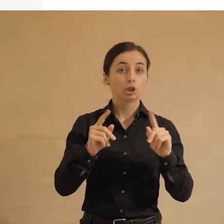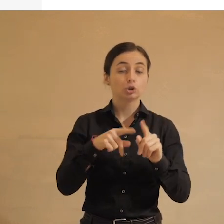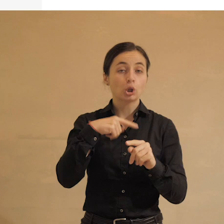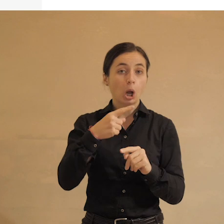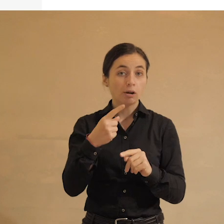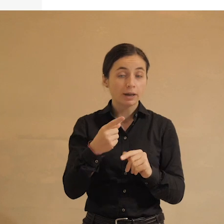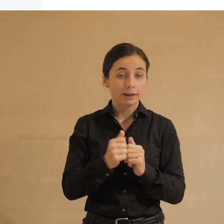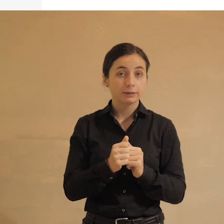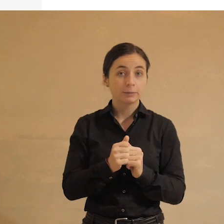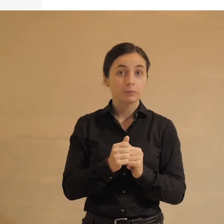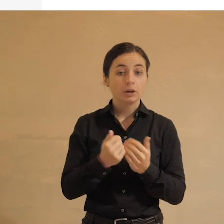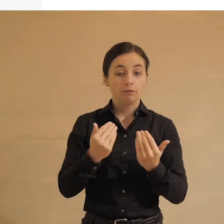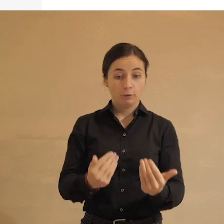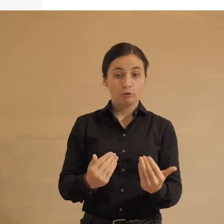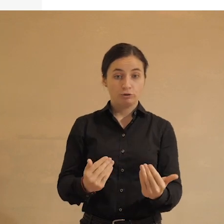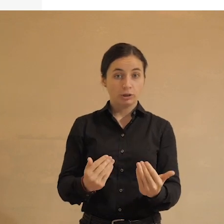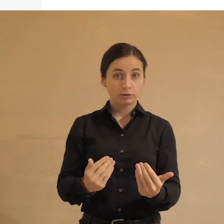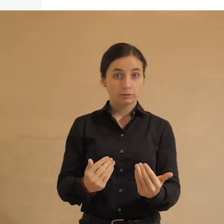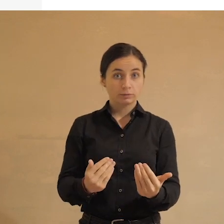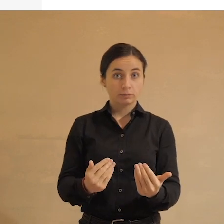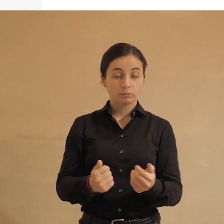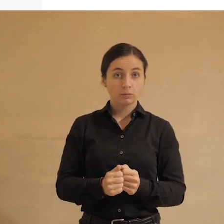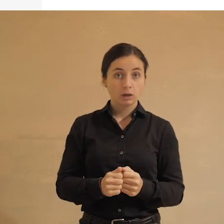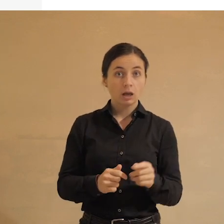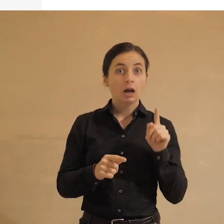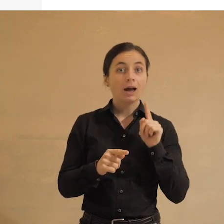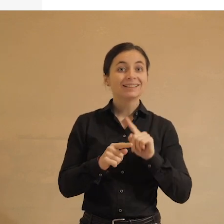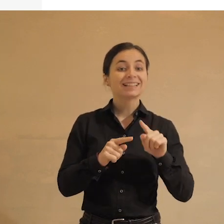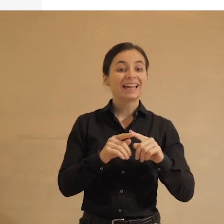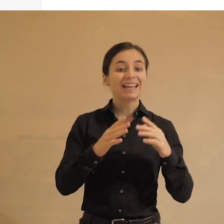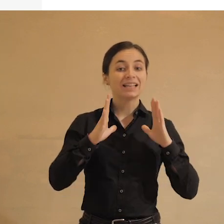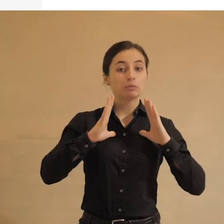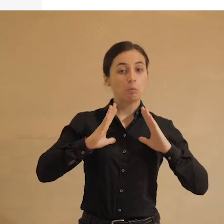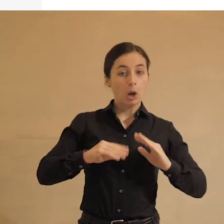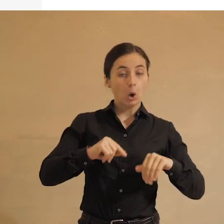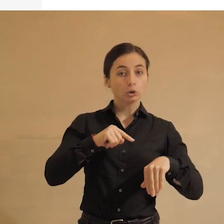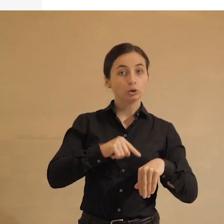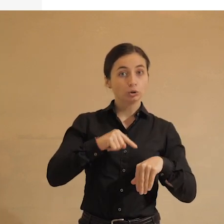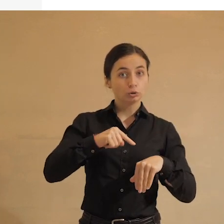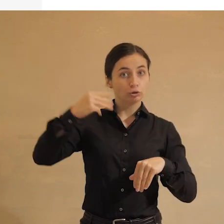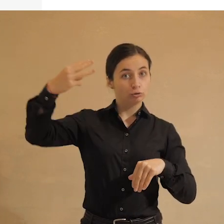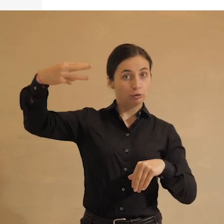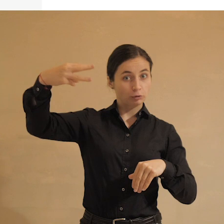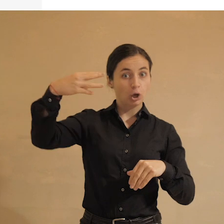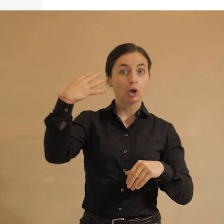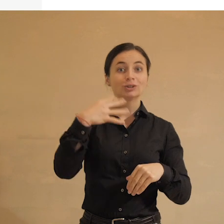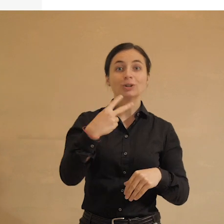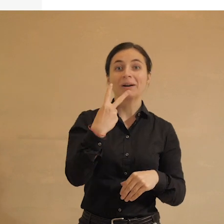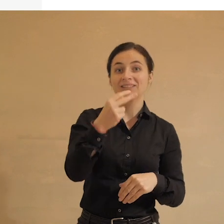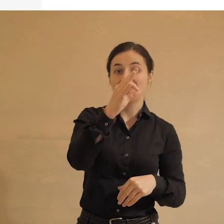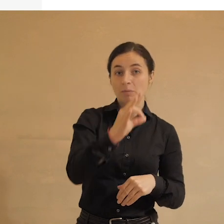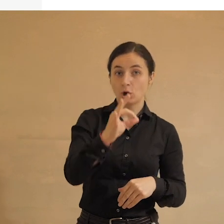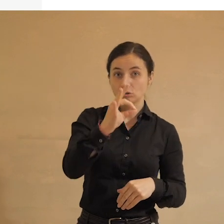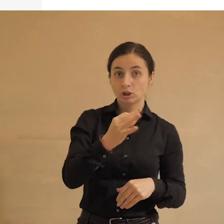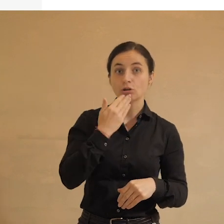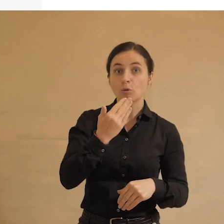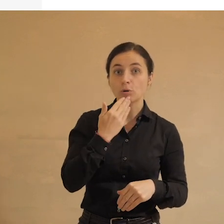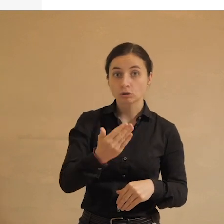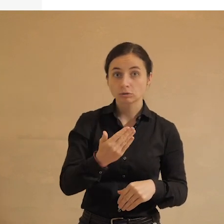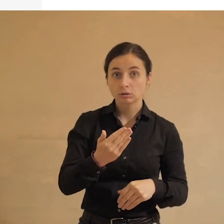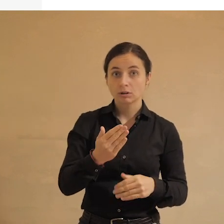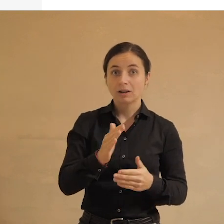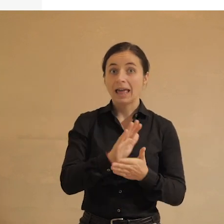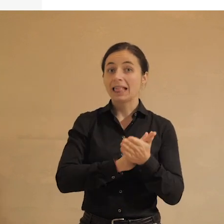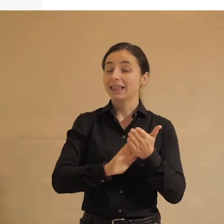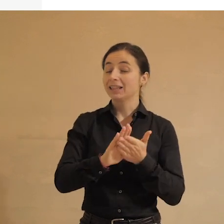респонденты прямо сейчас. Скорее спокойнее себя чувствуют с видеокамерой 42% опрошенных, ничего не